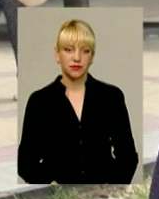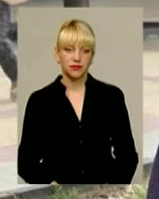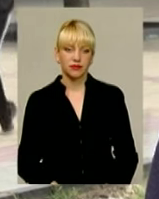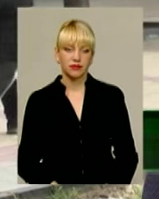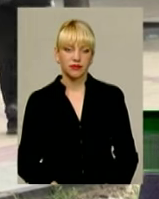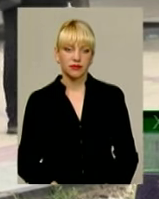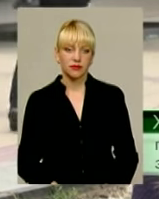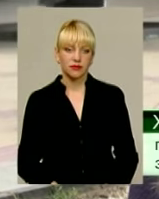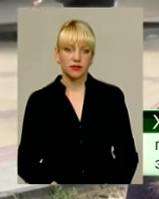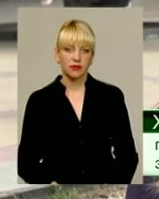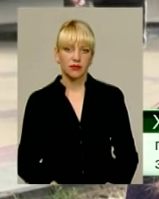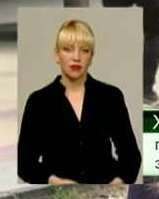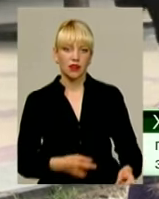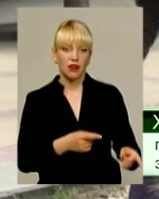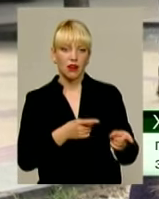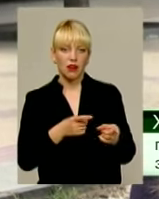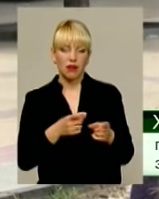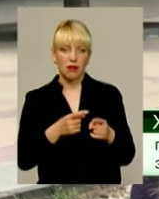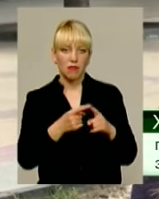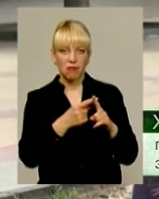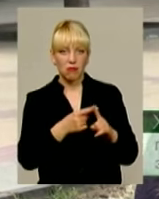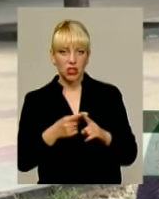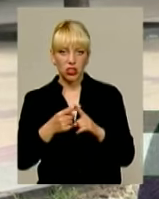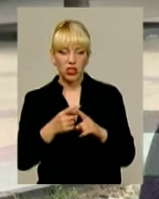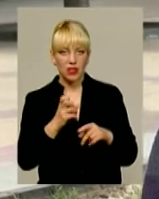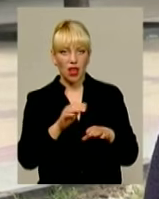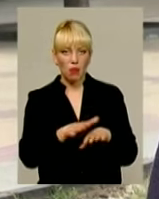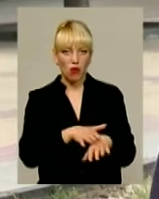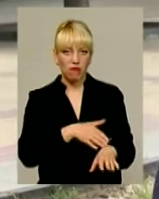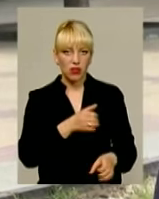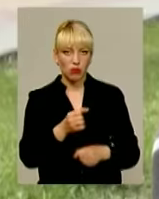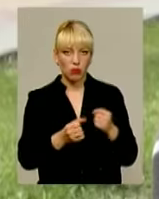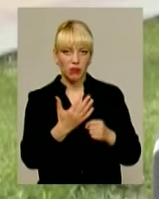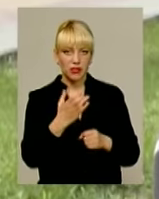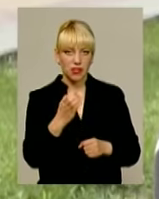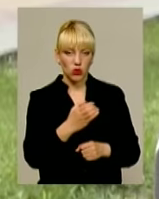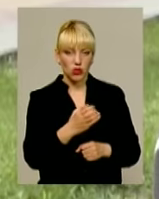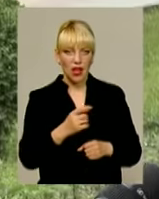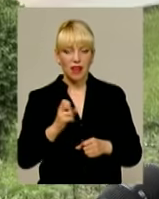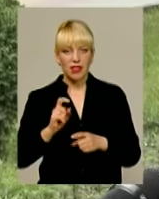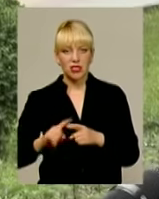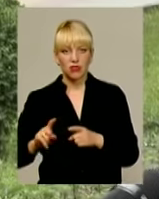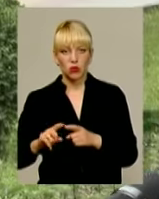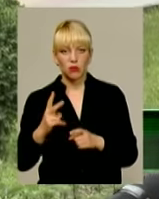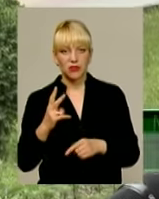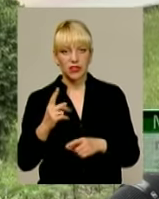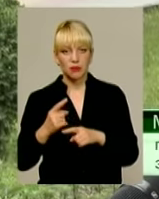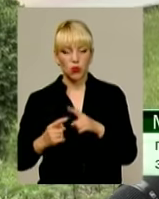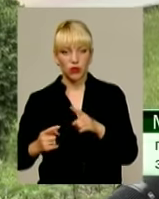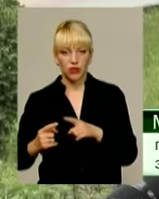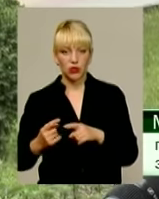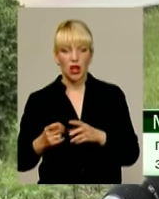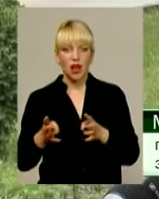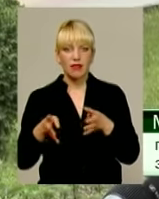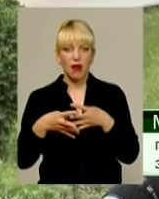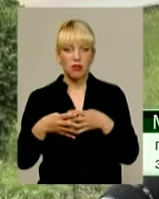Мішень на повільному бігу біжить за п'ять секунд, а на швидкому – за дві з половиною. Дрізні відчуваються. На мішаному – це